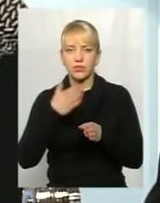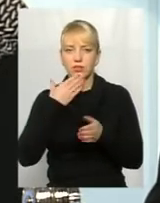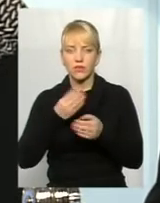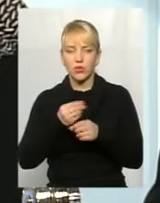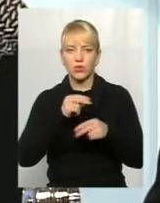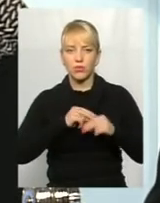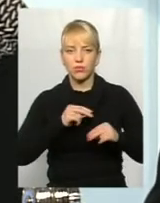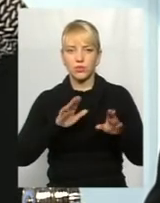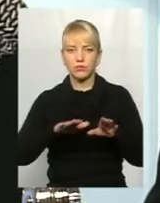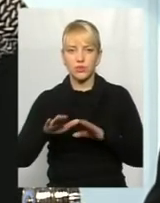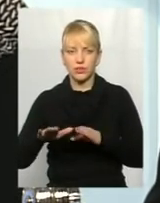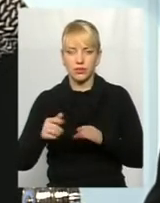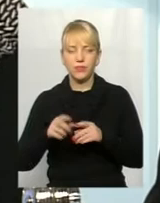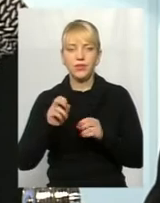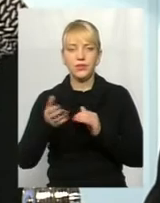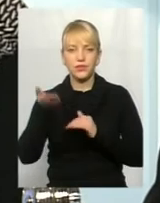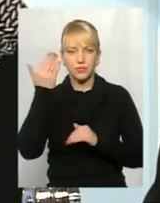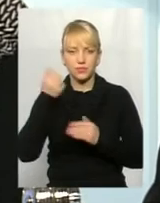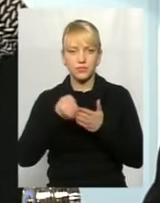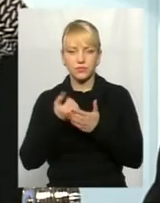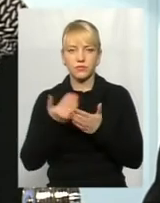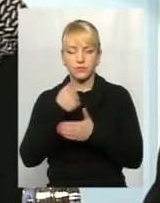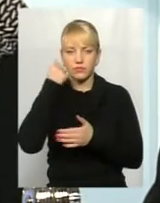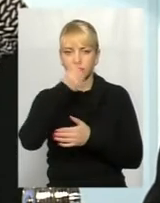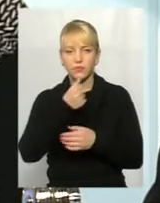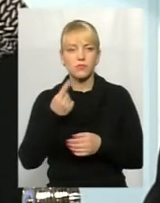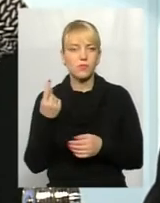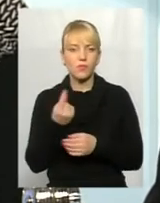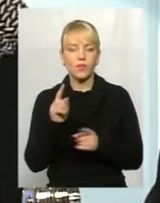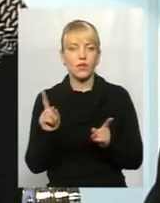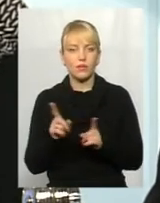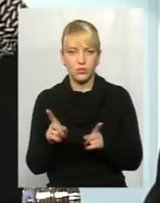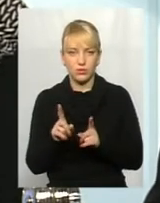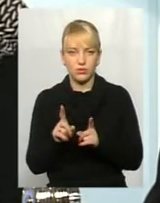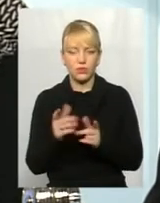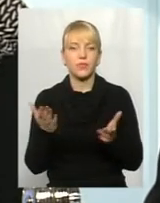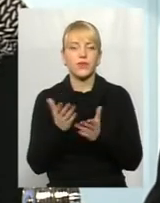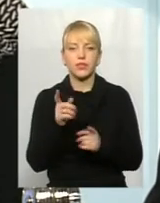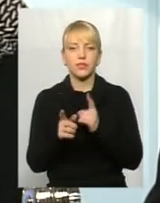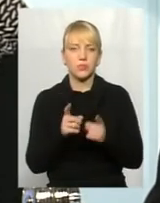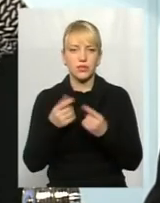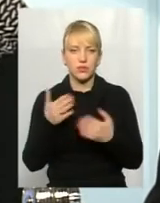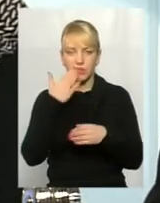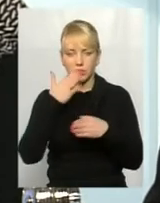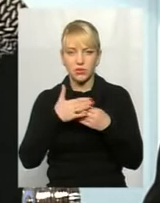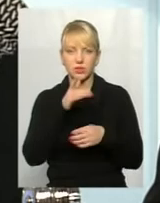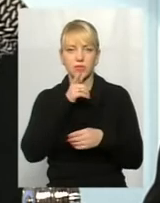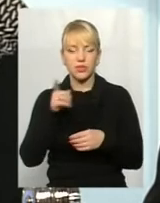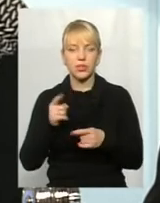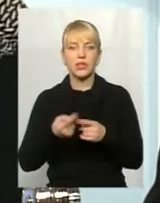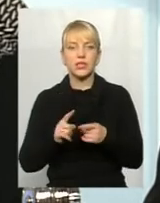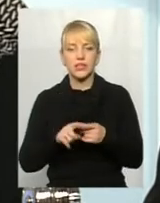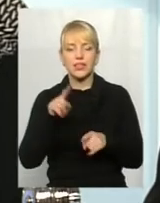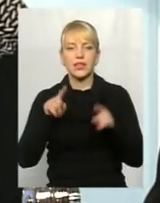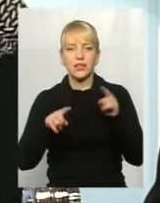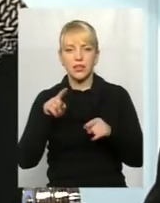місцях, на яких знаходились і до Нового року. Єдине, що вже якісь зміни найближчим часом будуть, це деякі